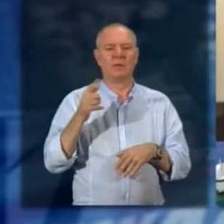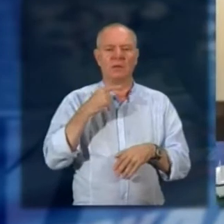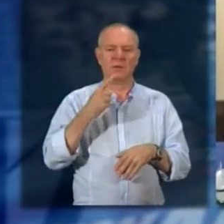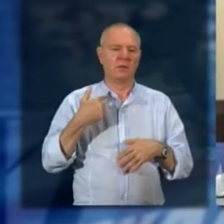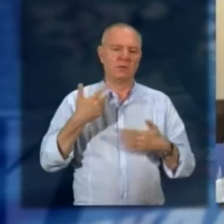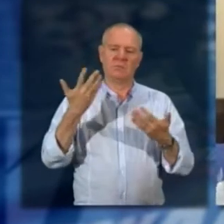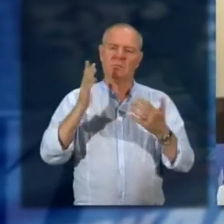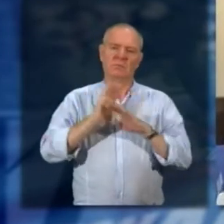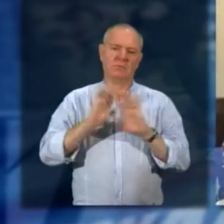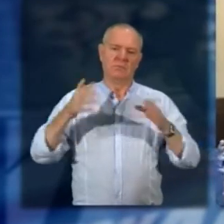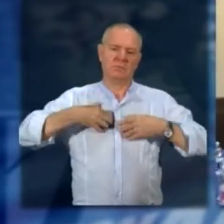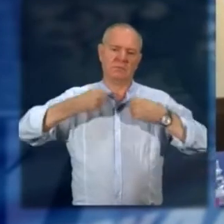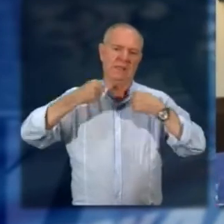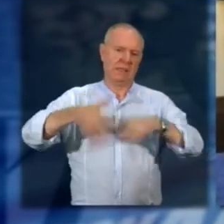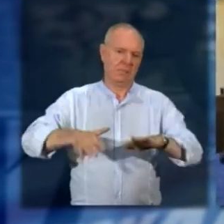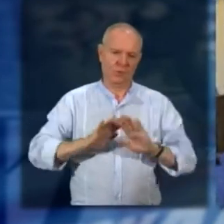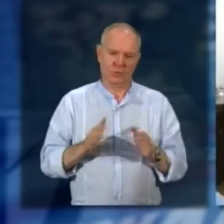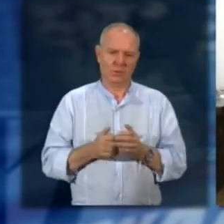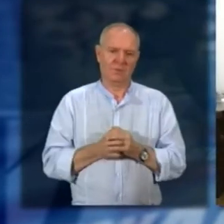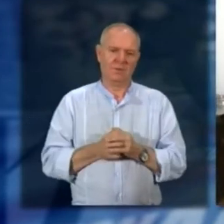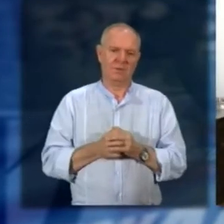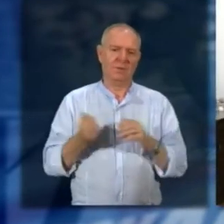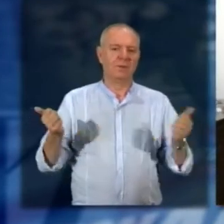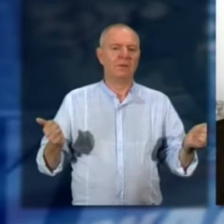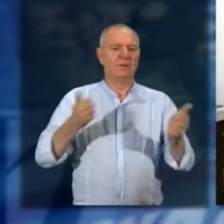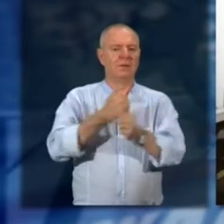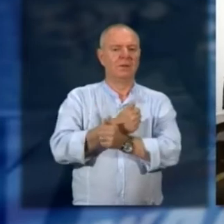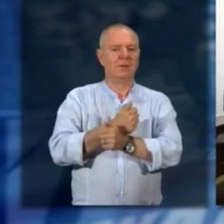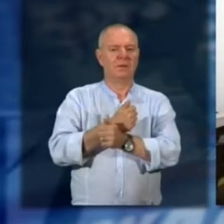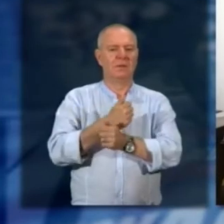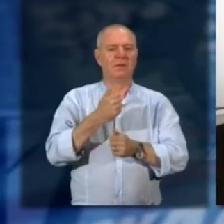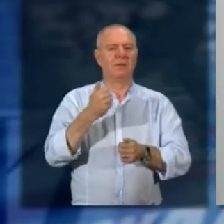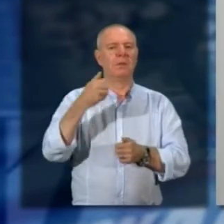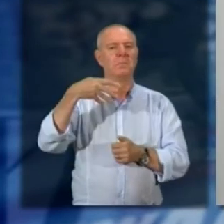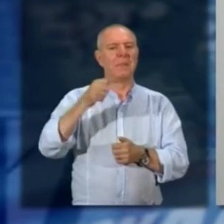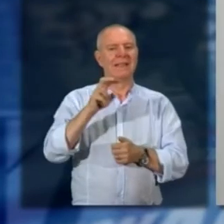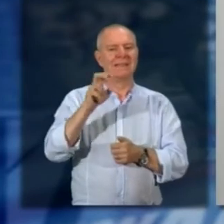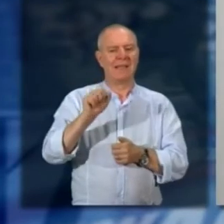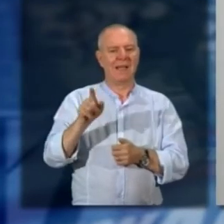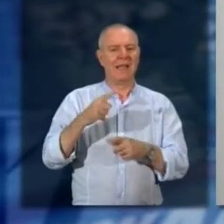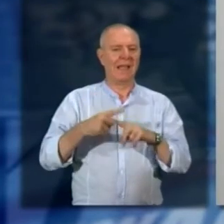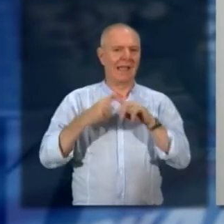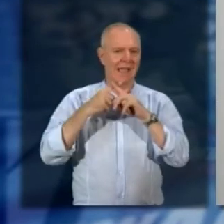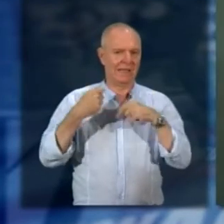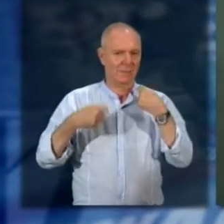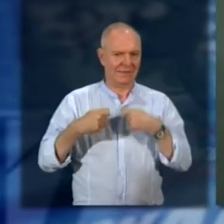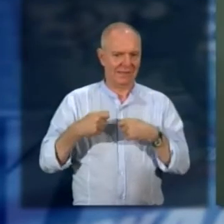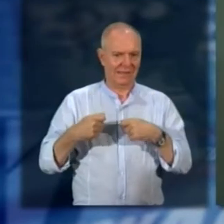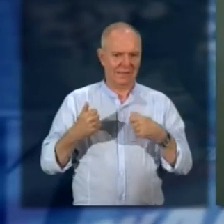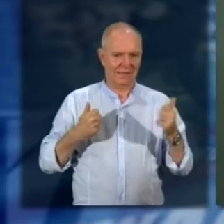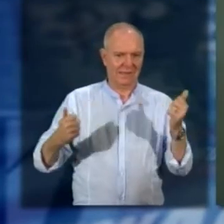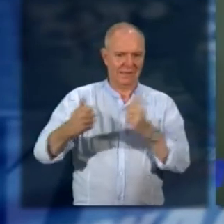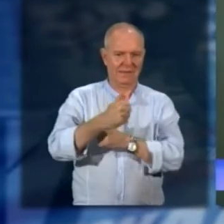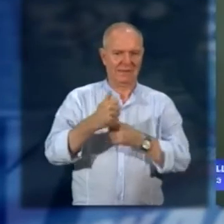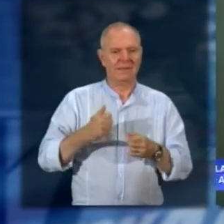salutato il consiglio comunale al suo posto Monia Mazza ex presidente dell'Assemblea Municipale. Non ho